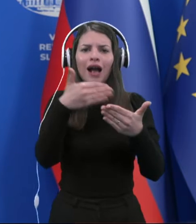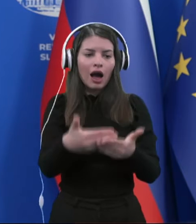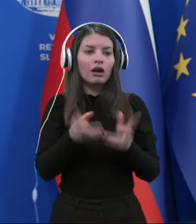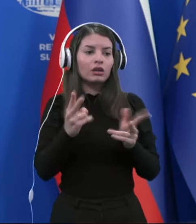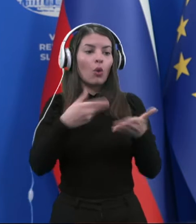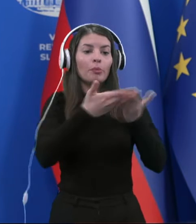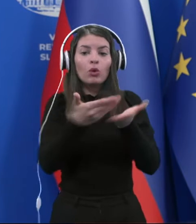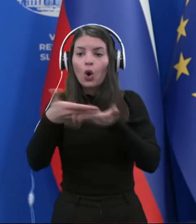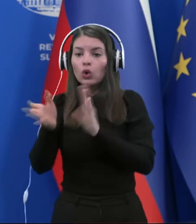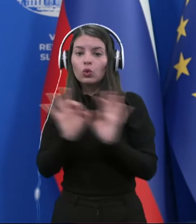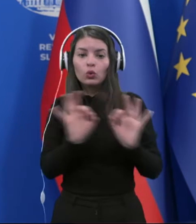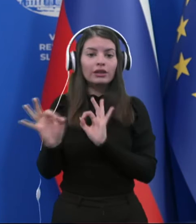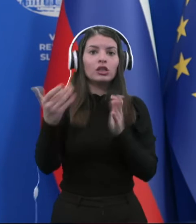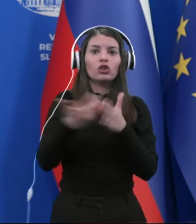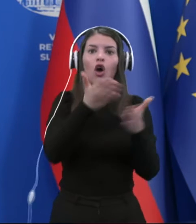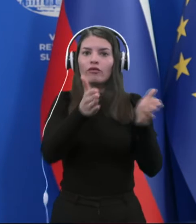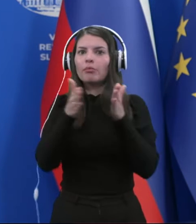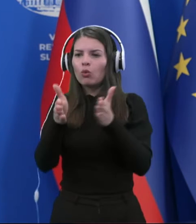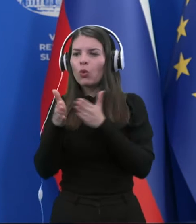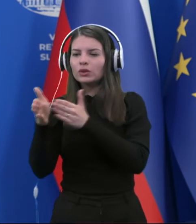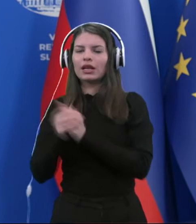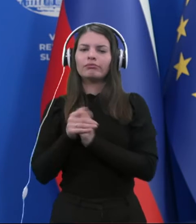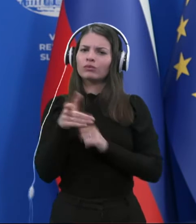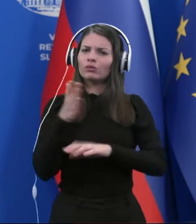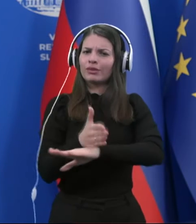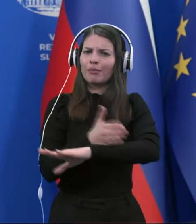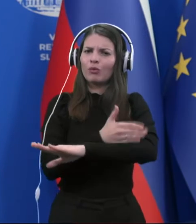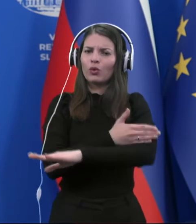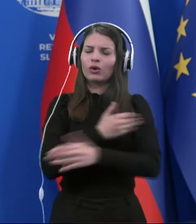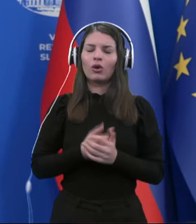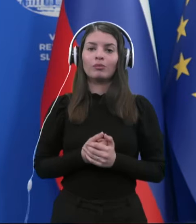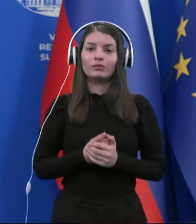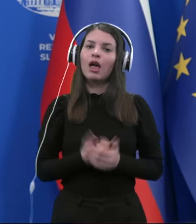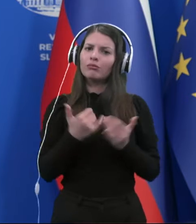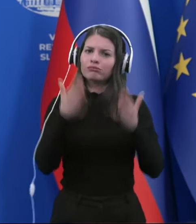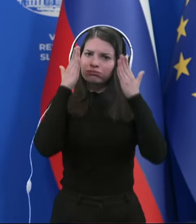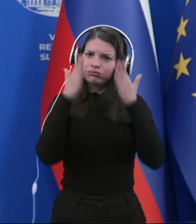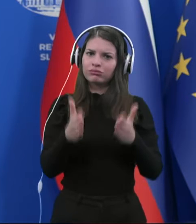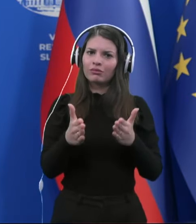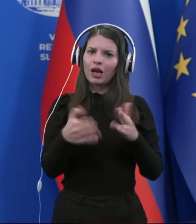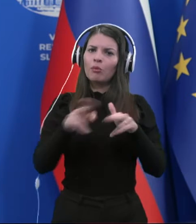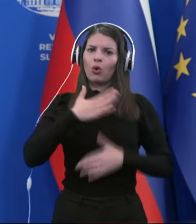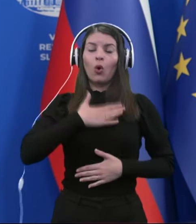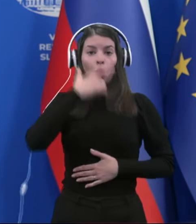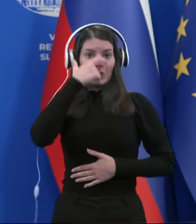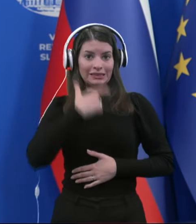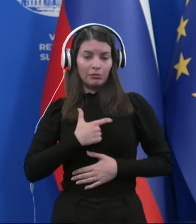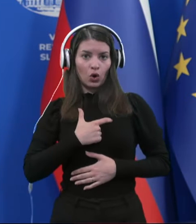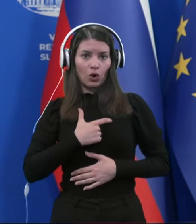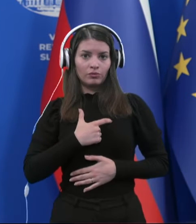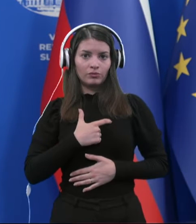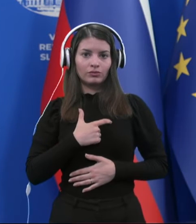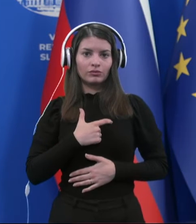tako da v bistvu je z naše streni precej naporno. Zdaj pa mogoče bolj na osebnem nivoju, vsekakor,